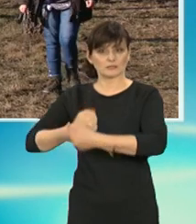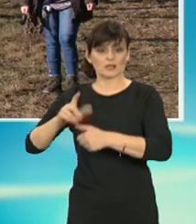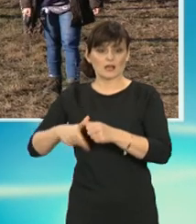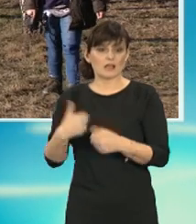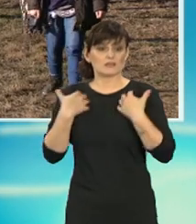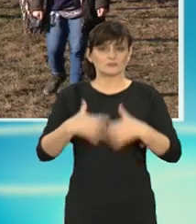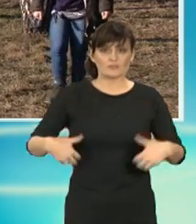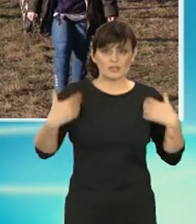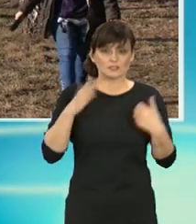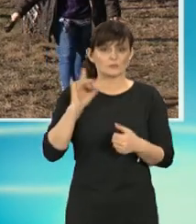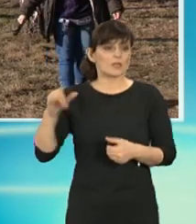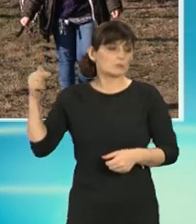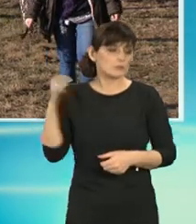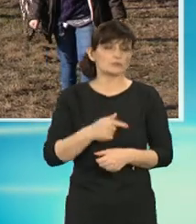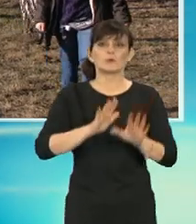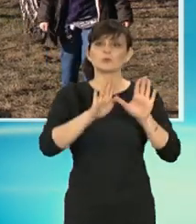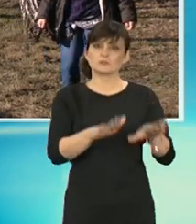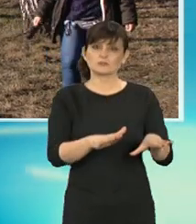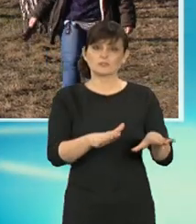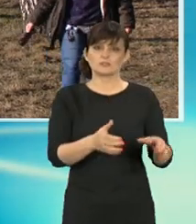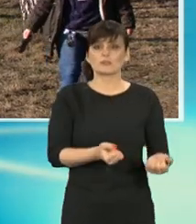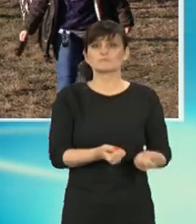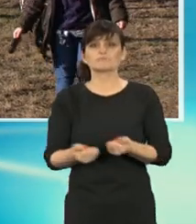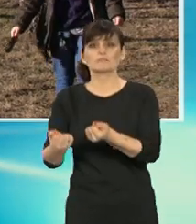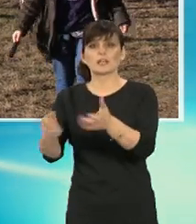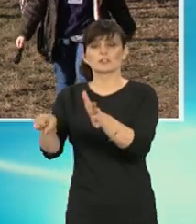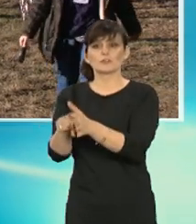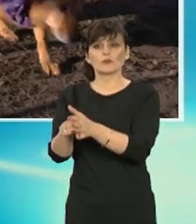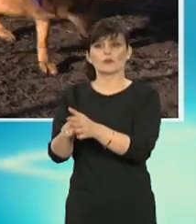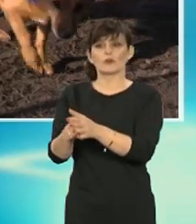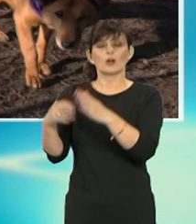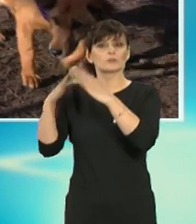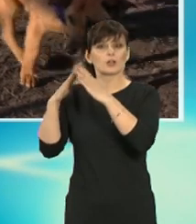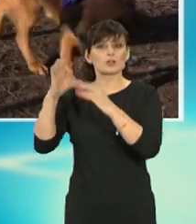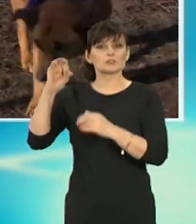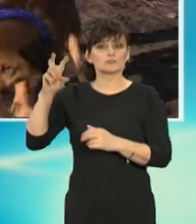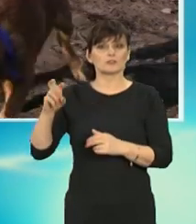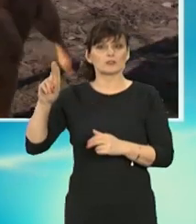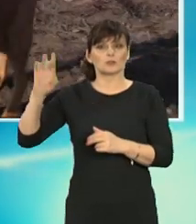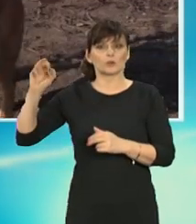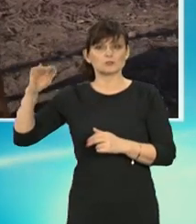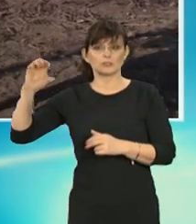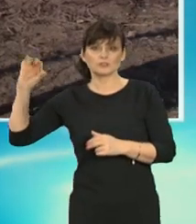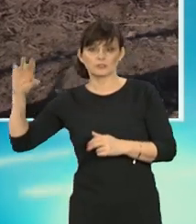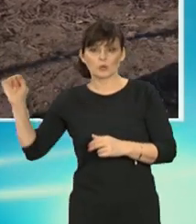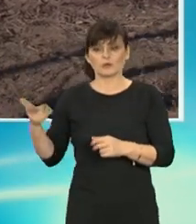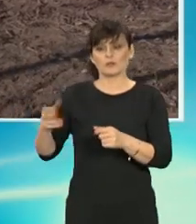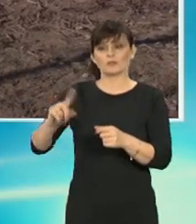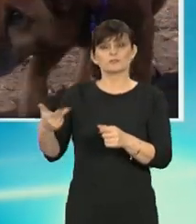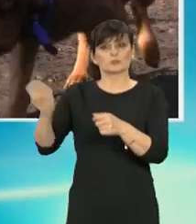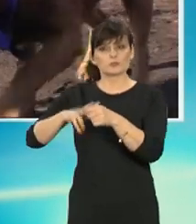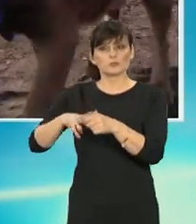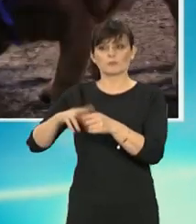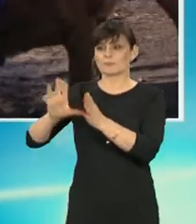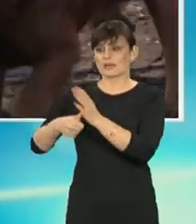Tylko zwierzę musiałoby zostać przewiezione do schroniska, z którym dane